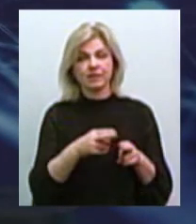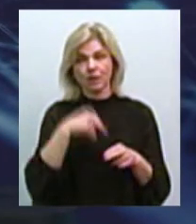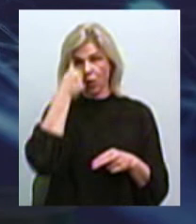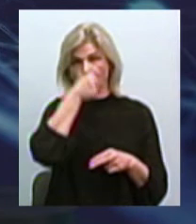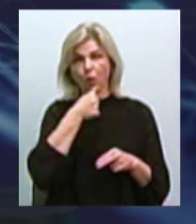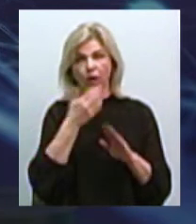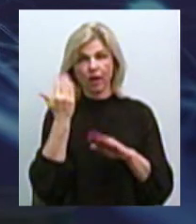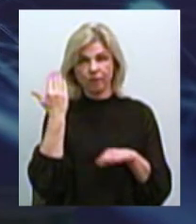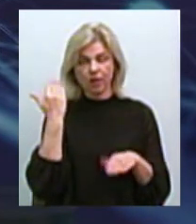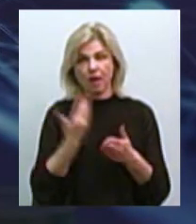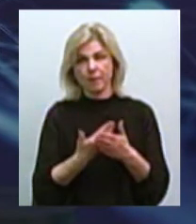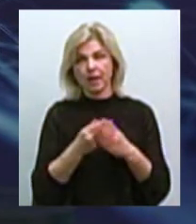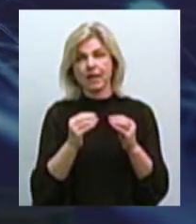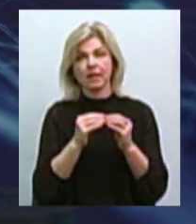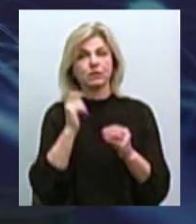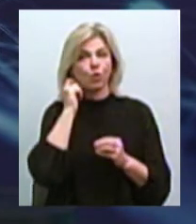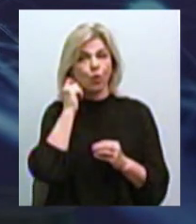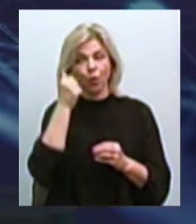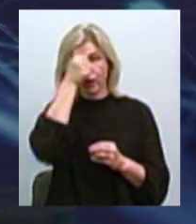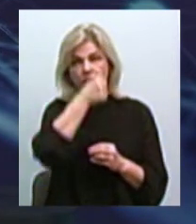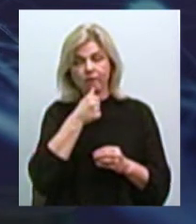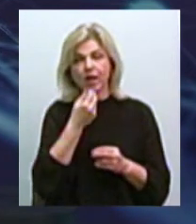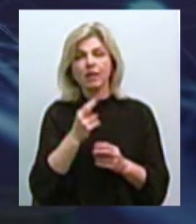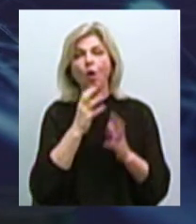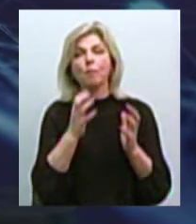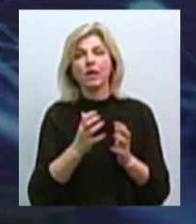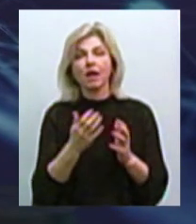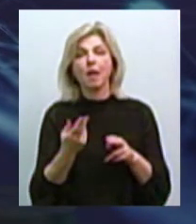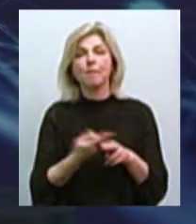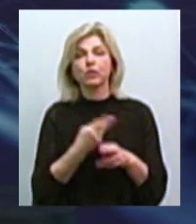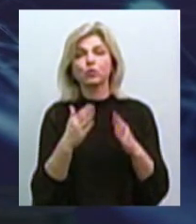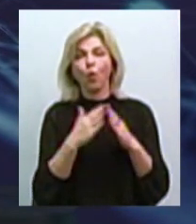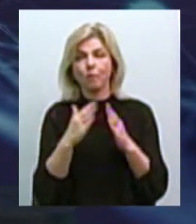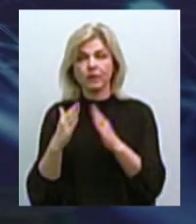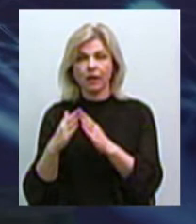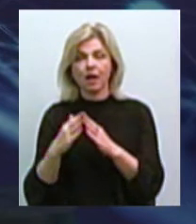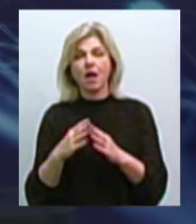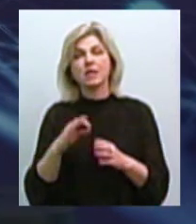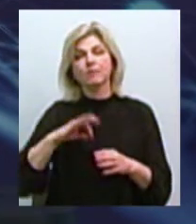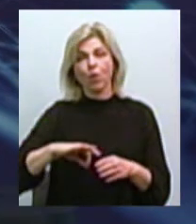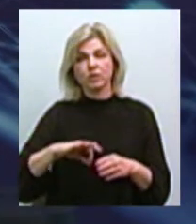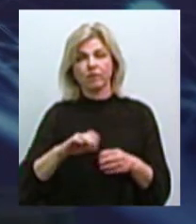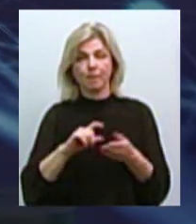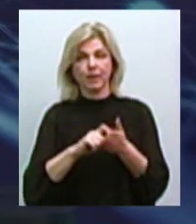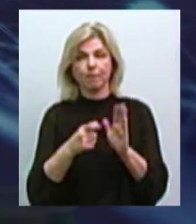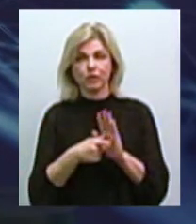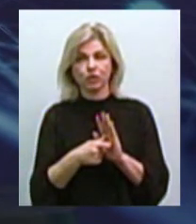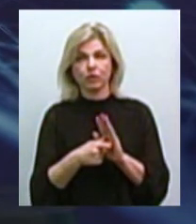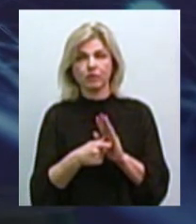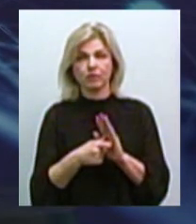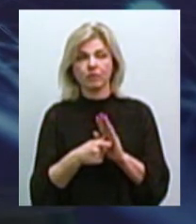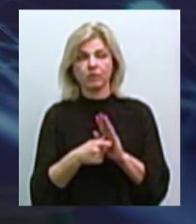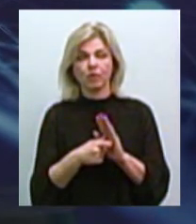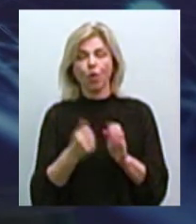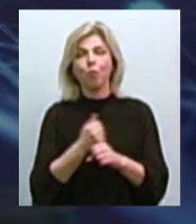вже десь близько 10 років, для обігріву бездомних використовувалось приміщення наше